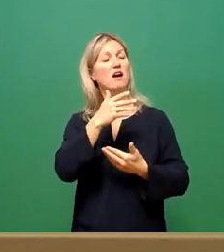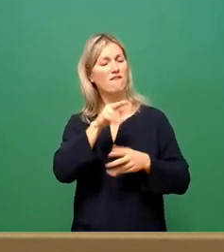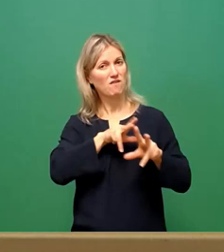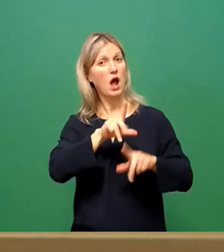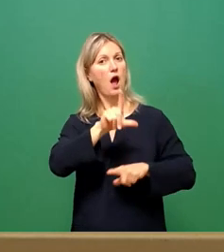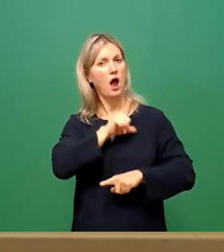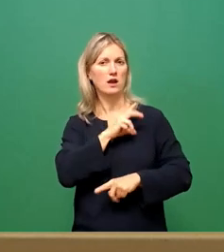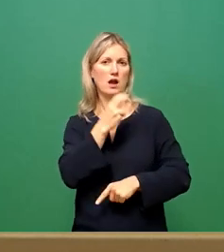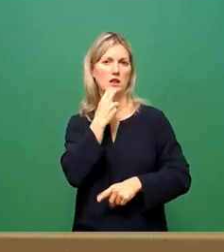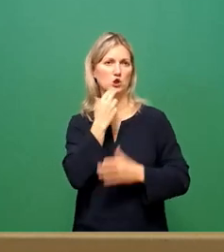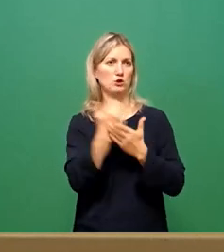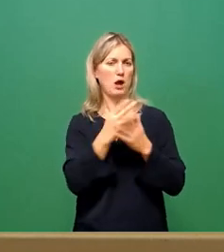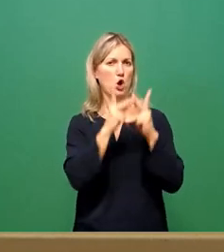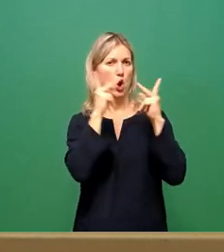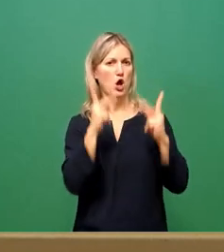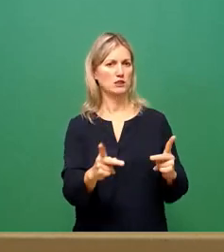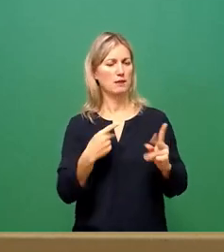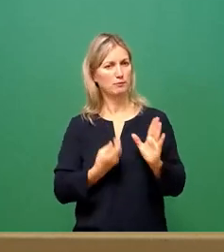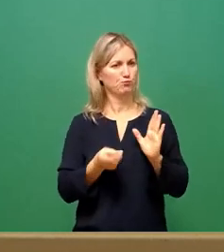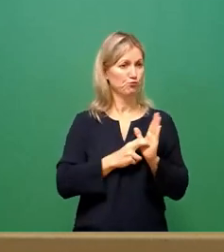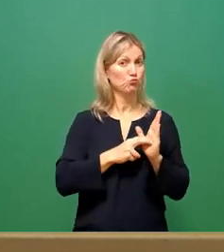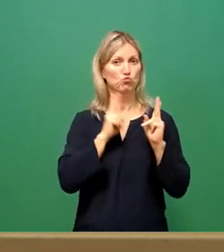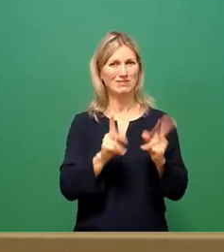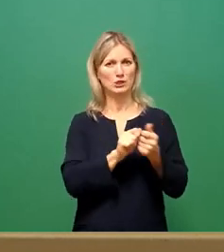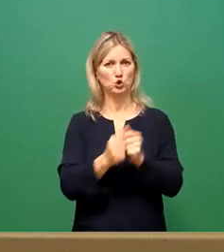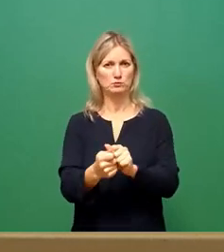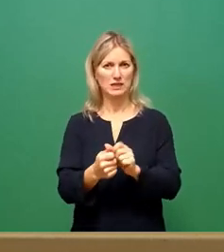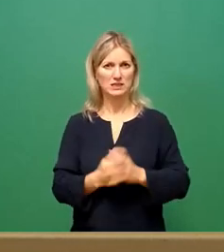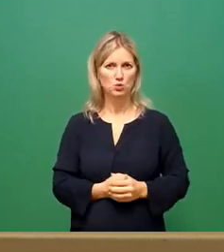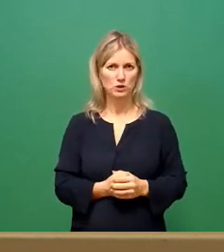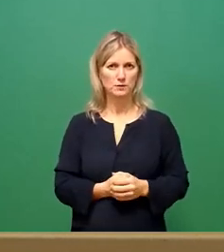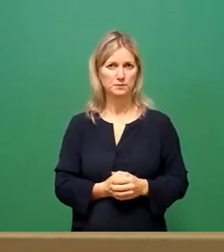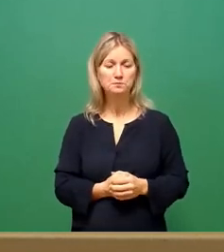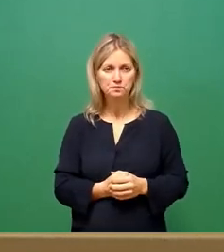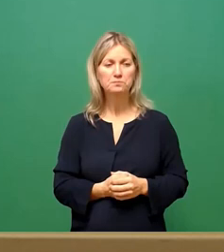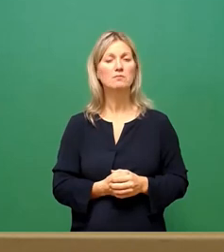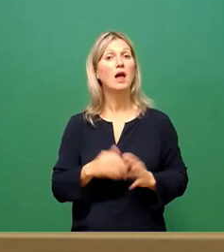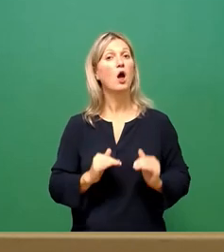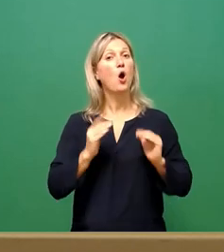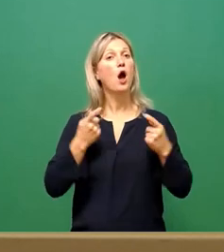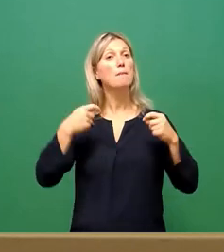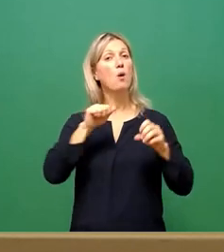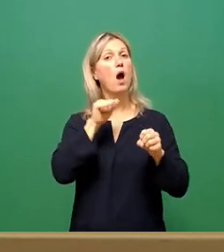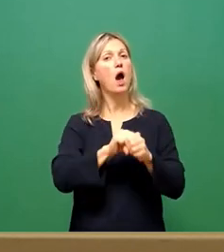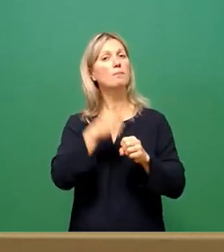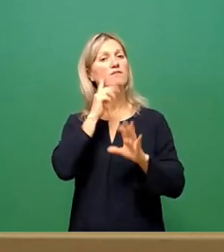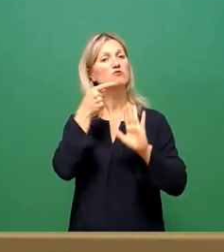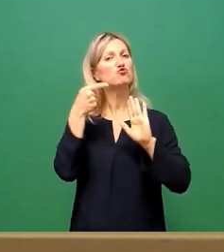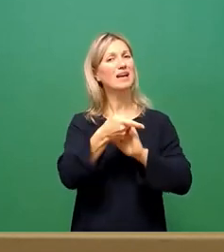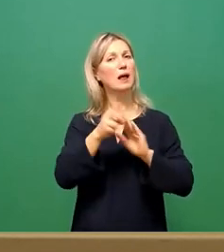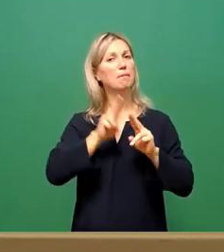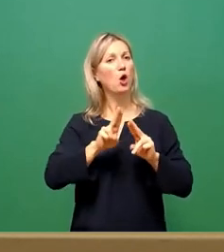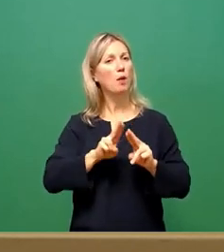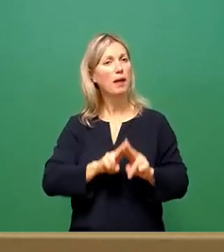und setzt dies auch um. Auf der Grundlage von Stichproben des Hochbeamtes ist der Energie- und Wärmeverbrauch